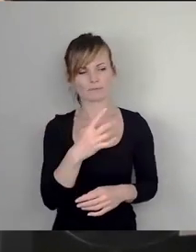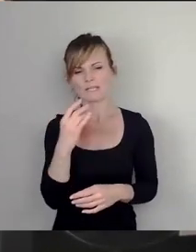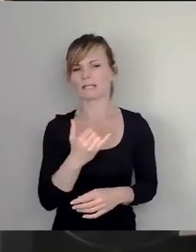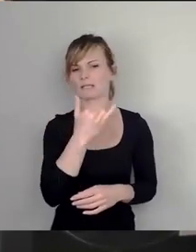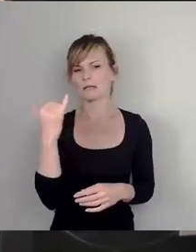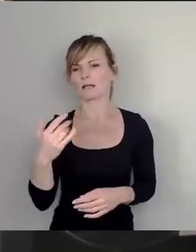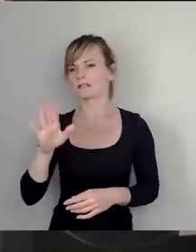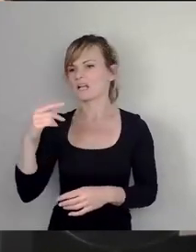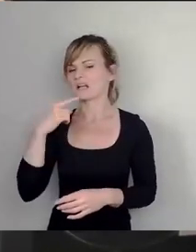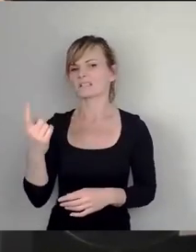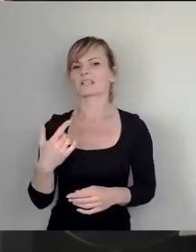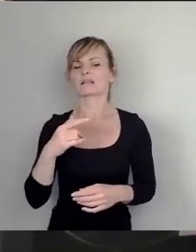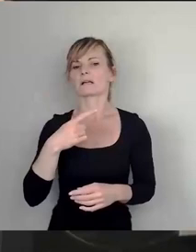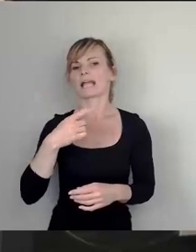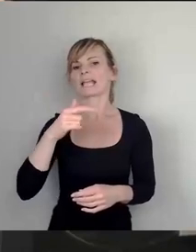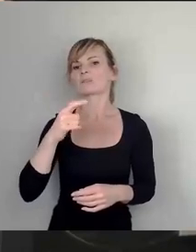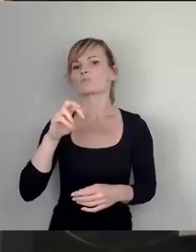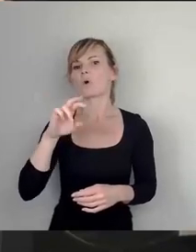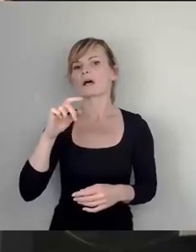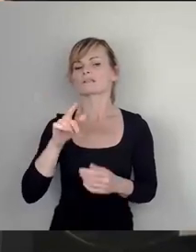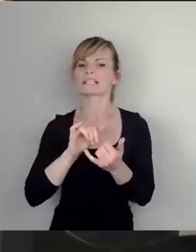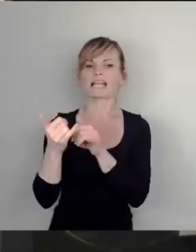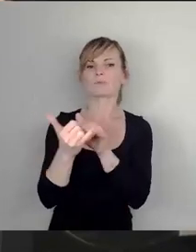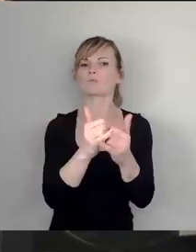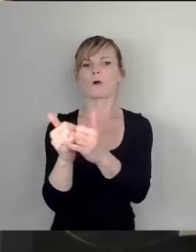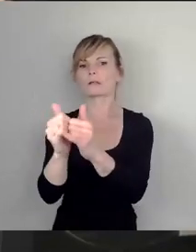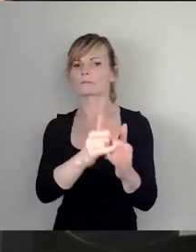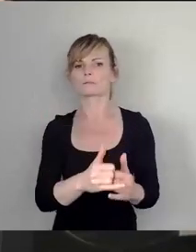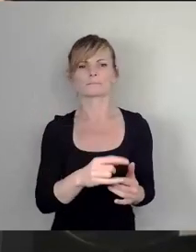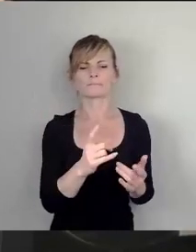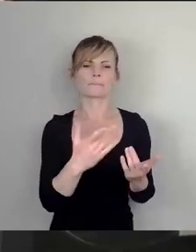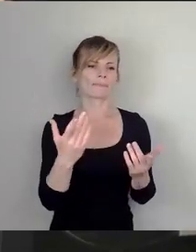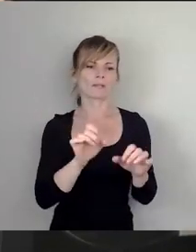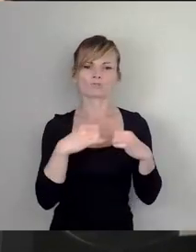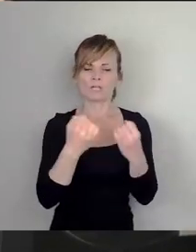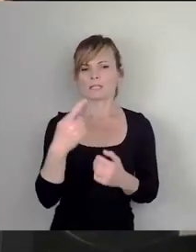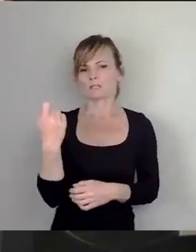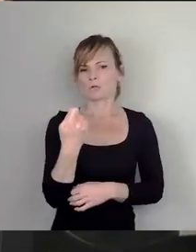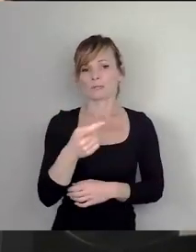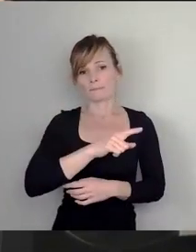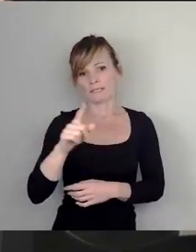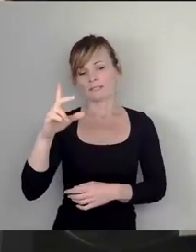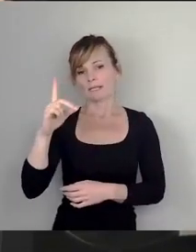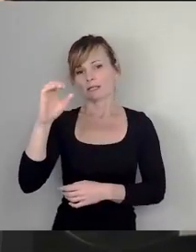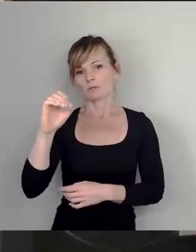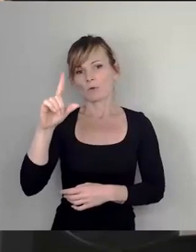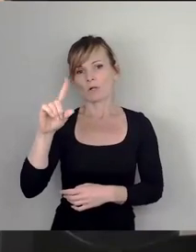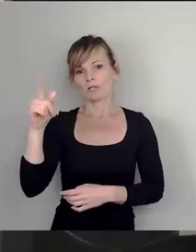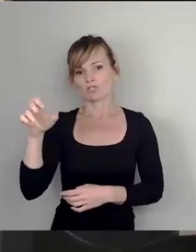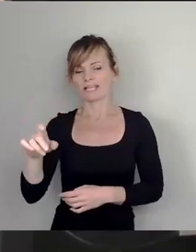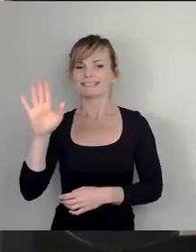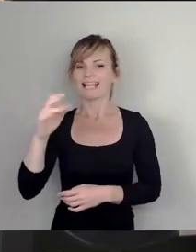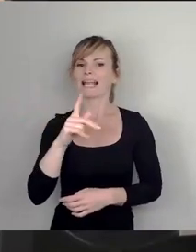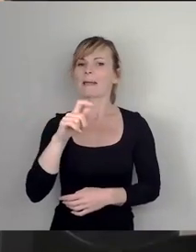Begriff, getourt ist, nämlich vom Staatsschauspiel bis hoch nach Dölchen bei seiner sogenannten Klemperer-Reise. Und bei